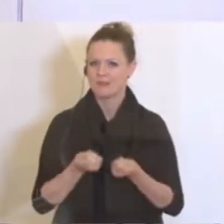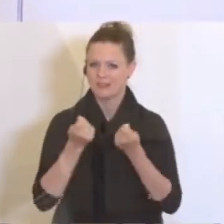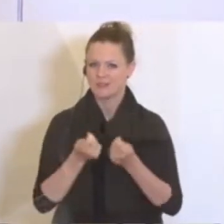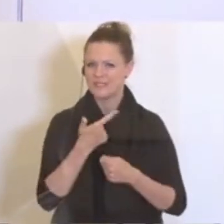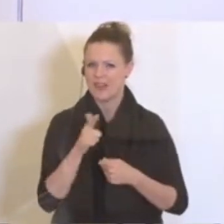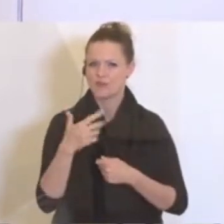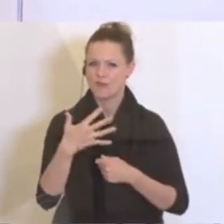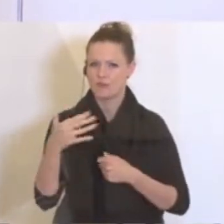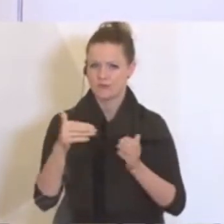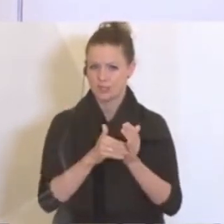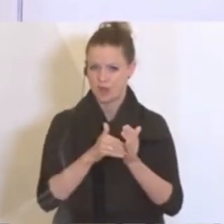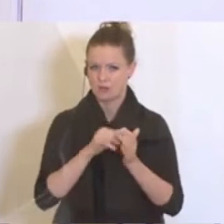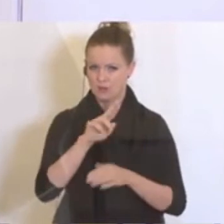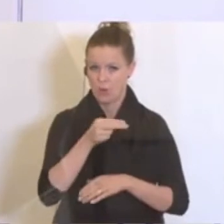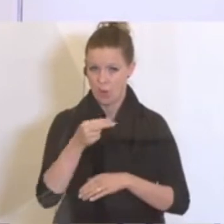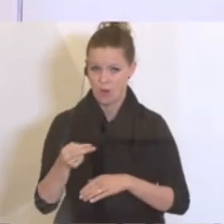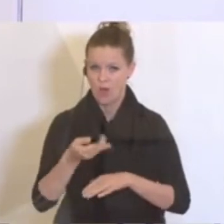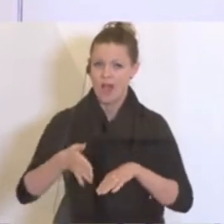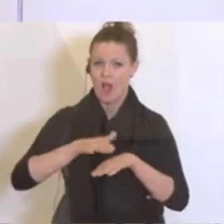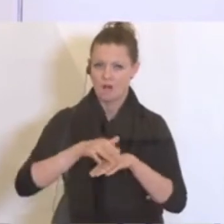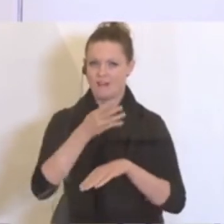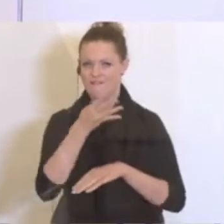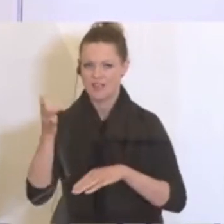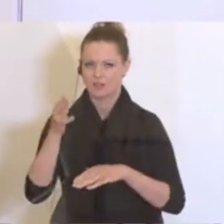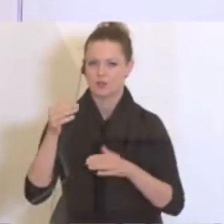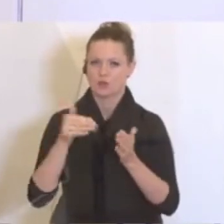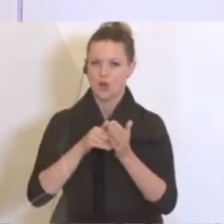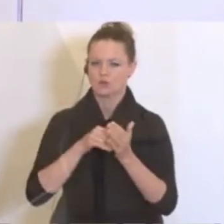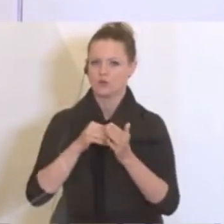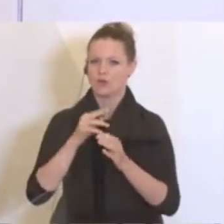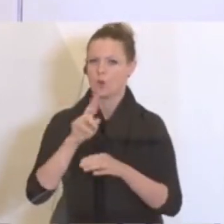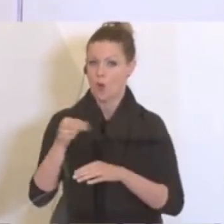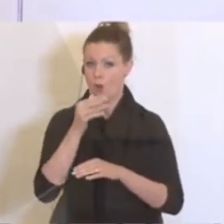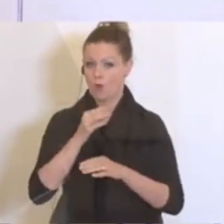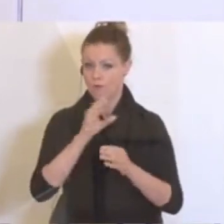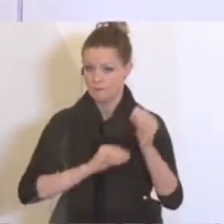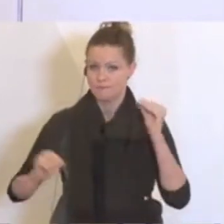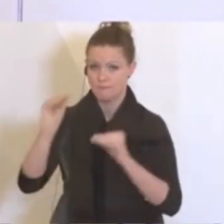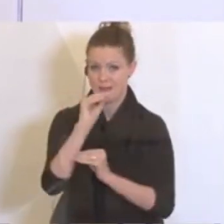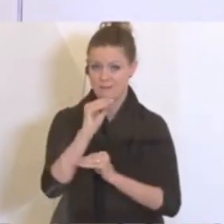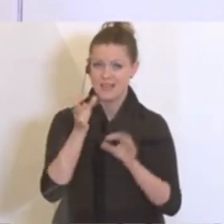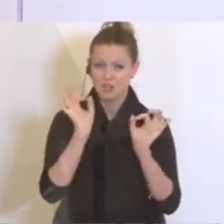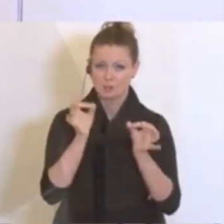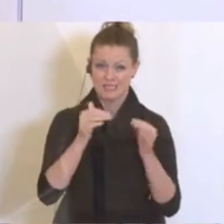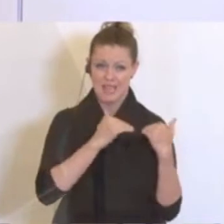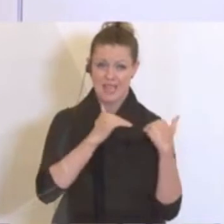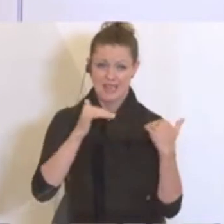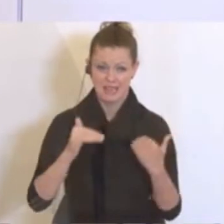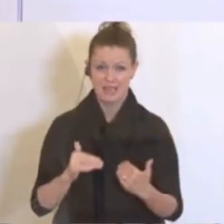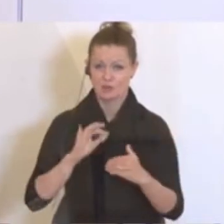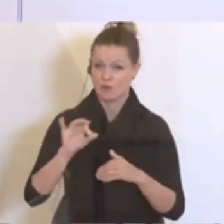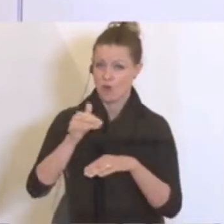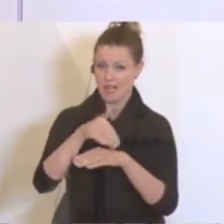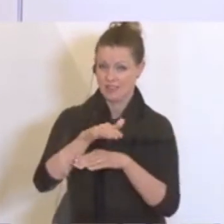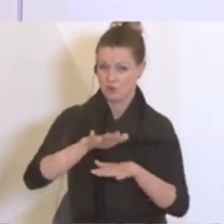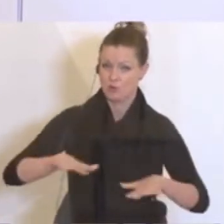255.000 Euro auf 400.000 Euro. Auch das ist eine spezielle Entlastung für